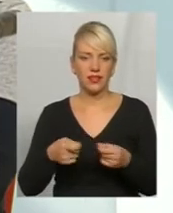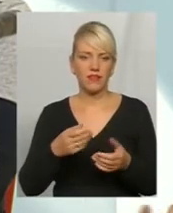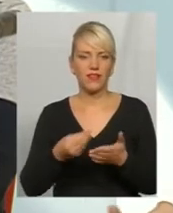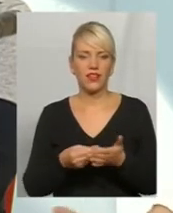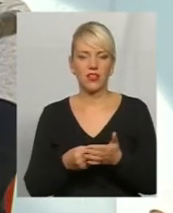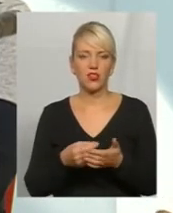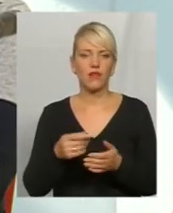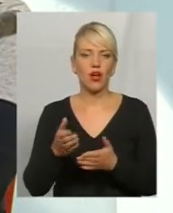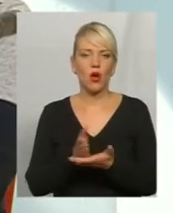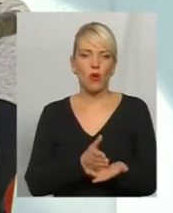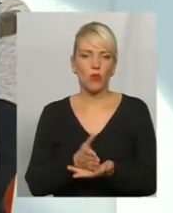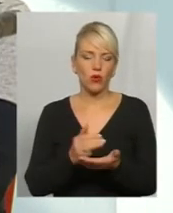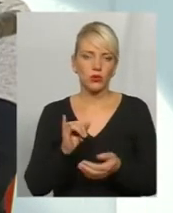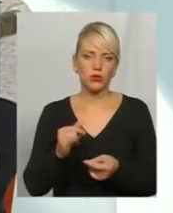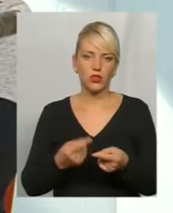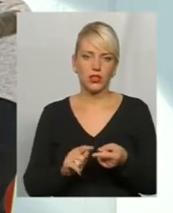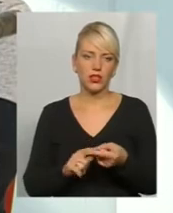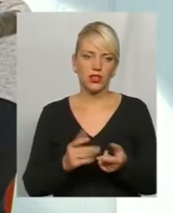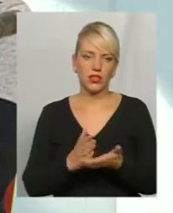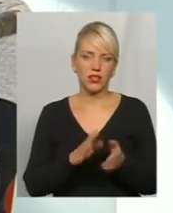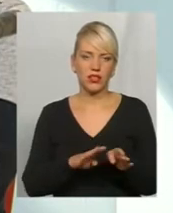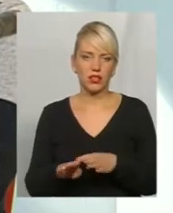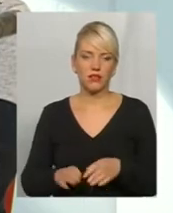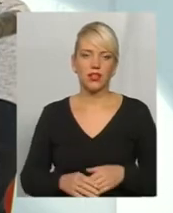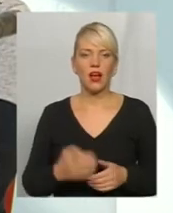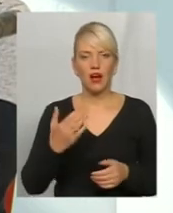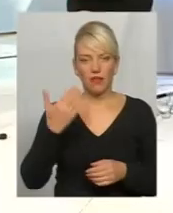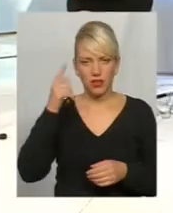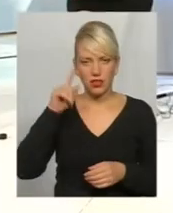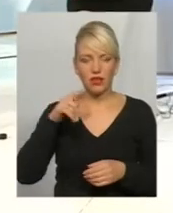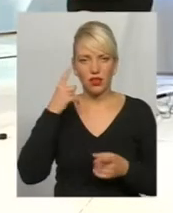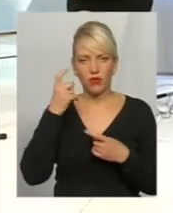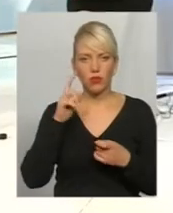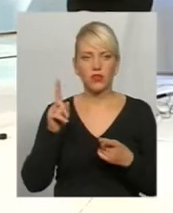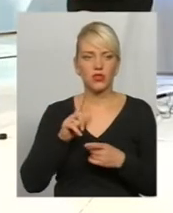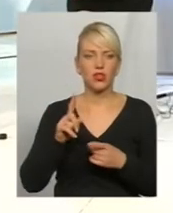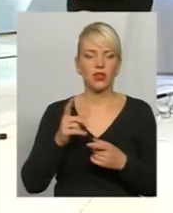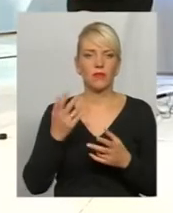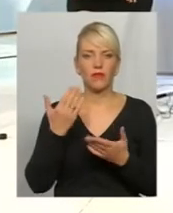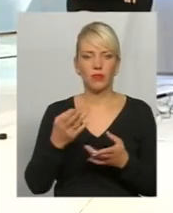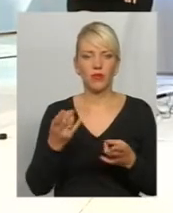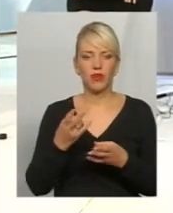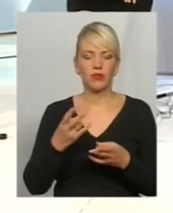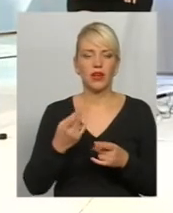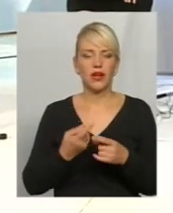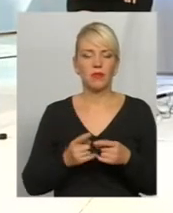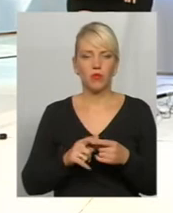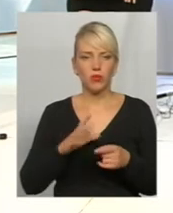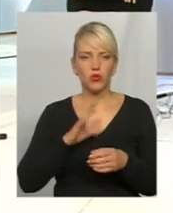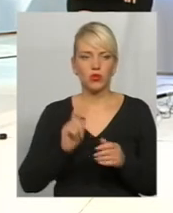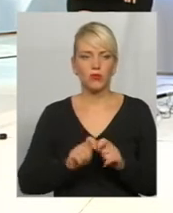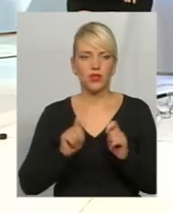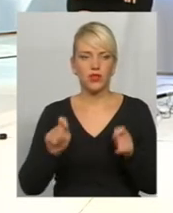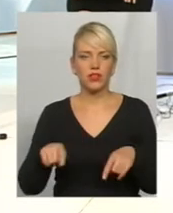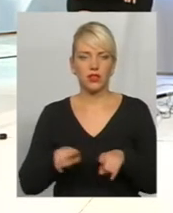певний рівень такий державою А володіють інформації, які вимоги мають бути для того, щоб відкрити саме такий фонд?